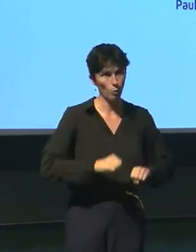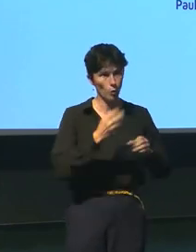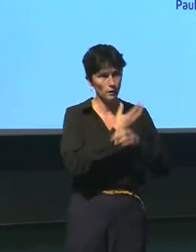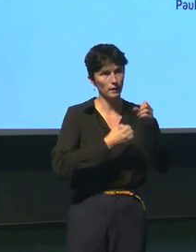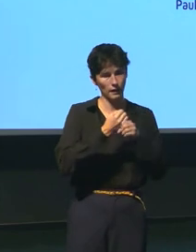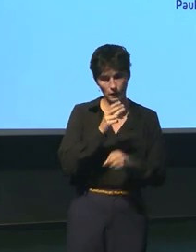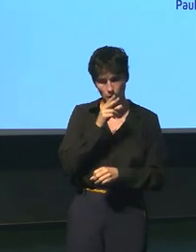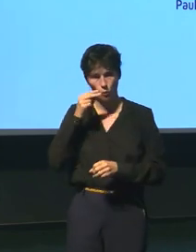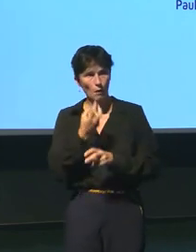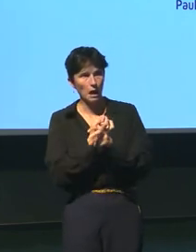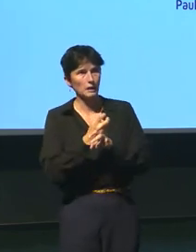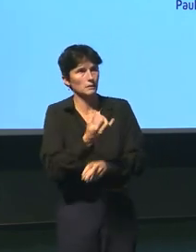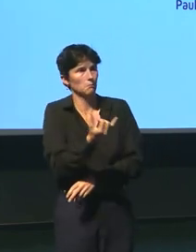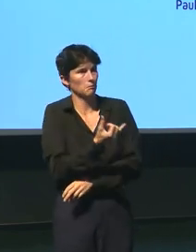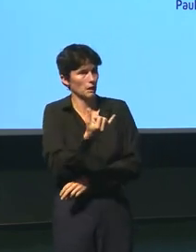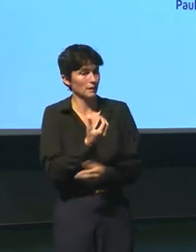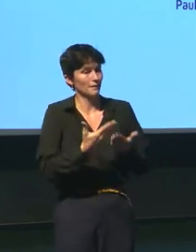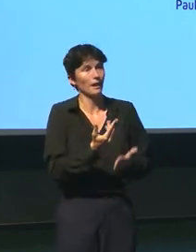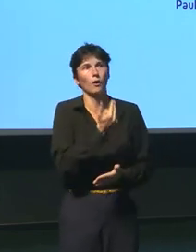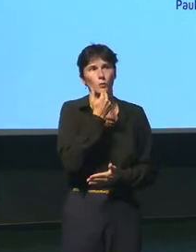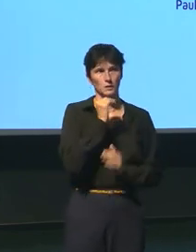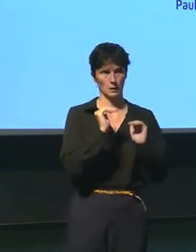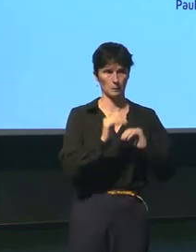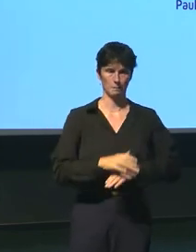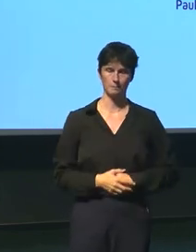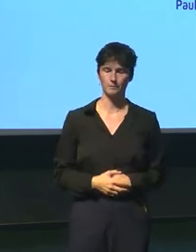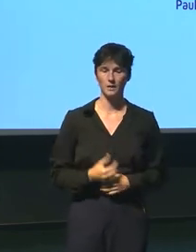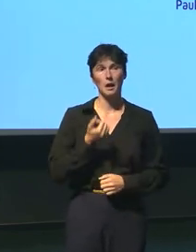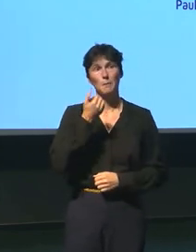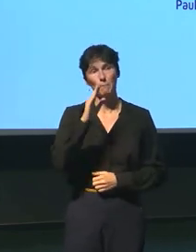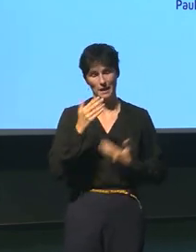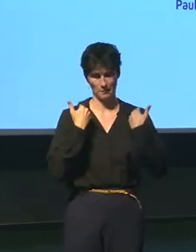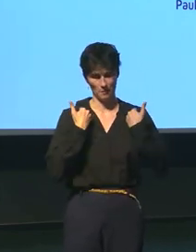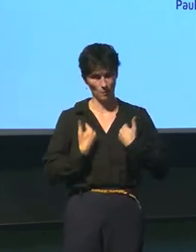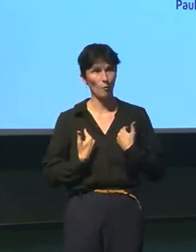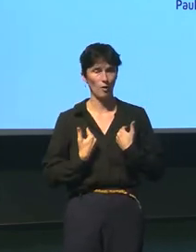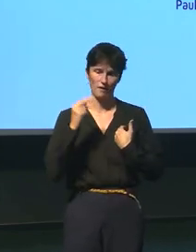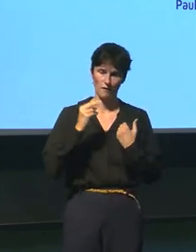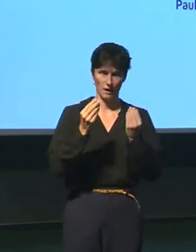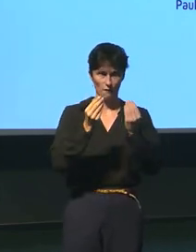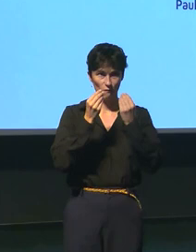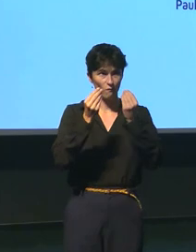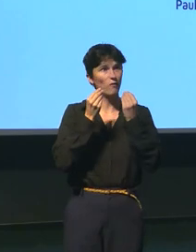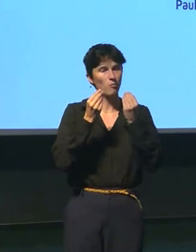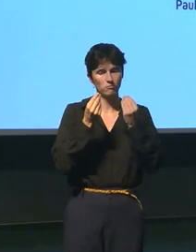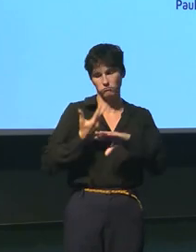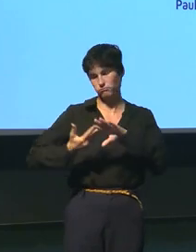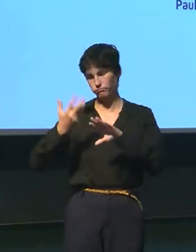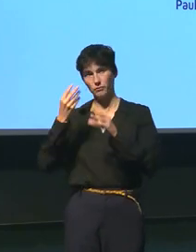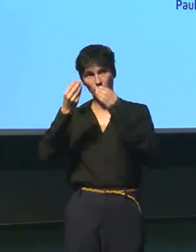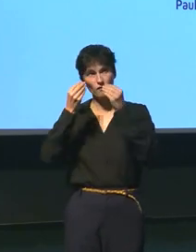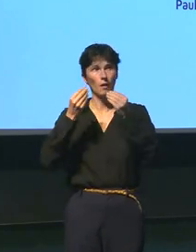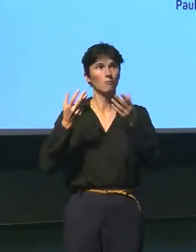-Sapenéasque donc ça c une chose qui est extrêmement utile mais moi je suis j'étais formé on peut dire culturellement par mes